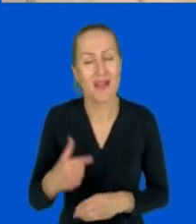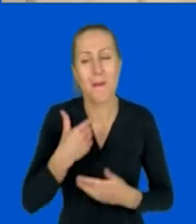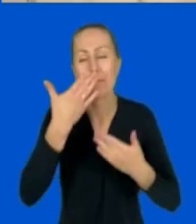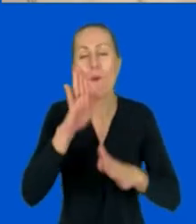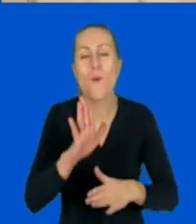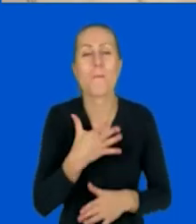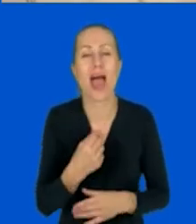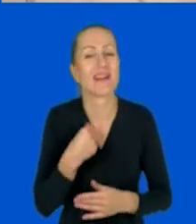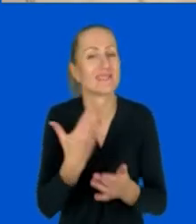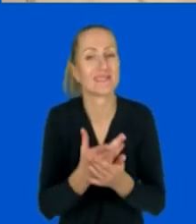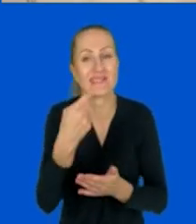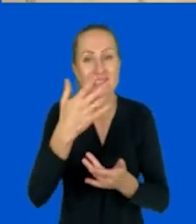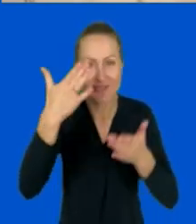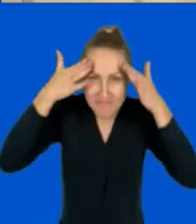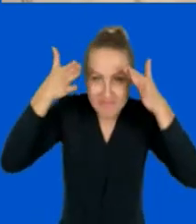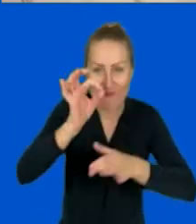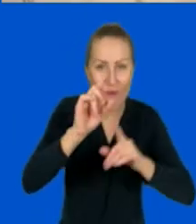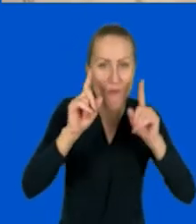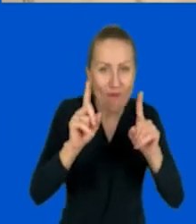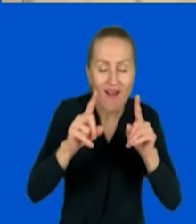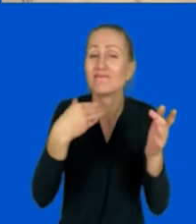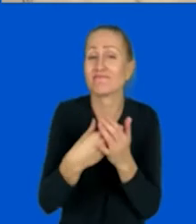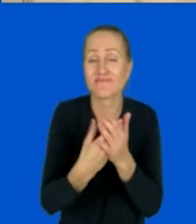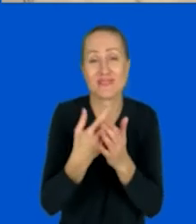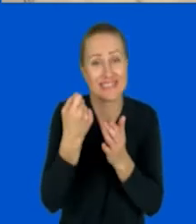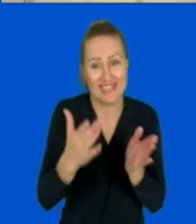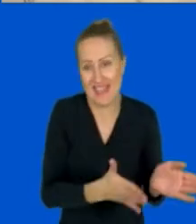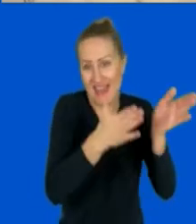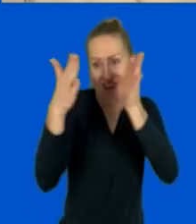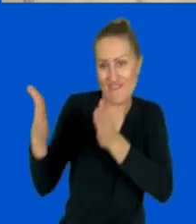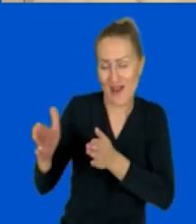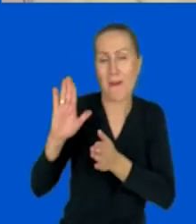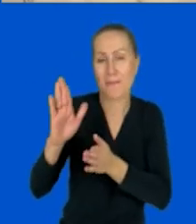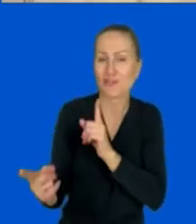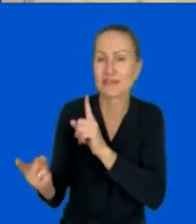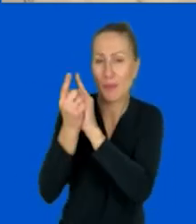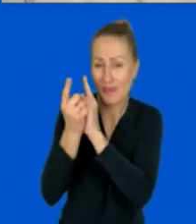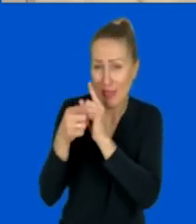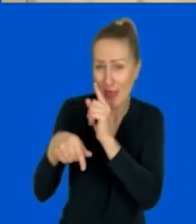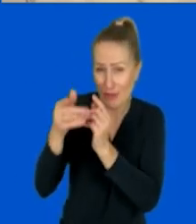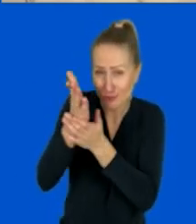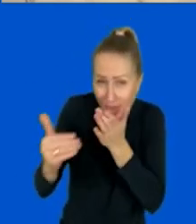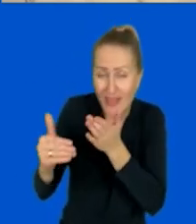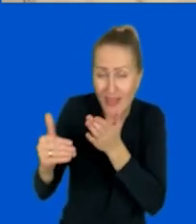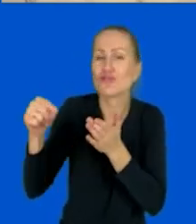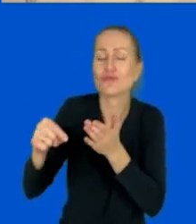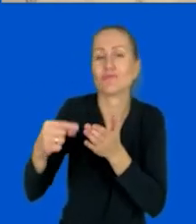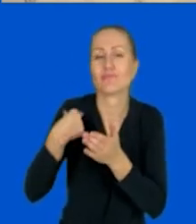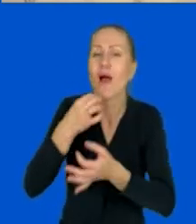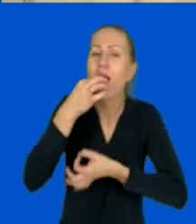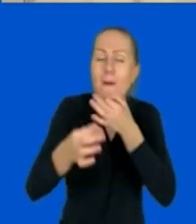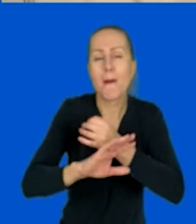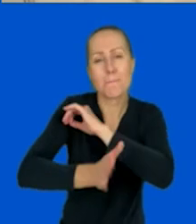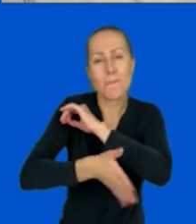skupić Waszą uwagę, bo przejdziemy teraz do tej części spotkania, której opowiem o kilku bardzo podstawowych